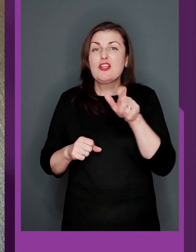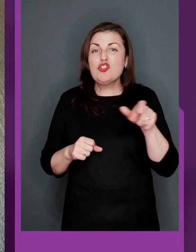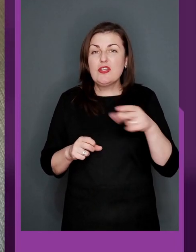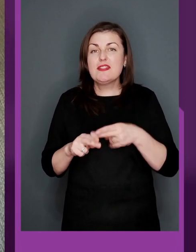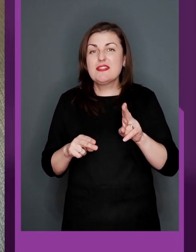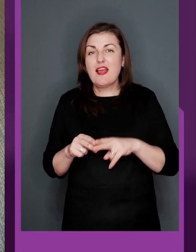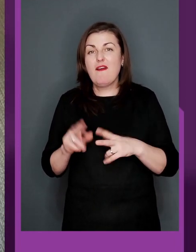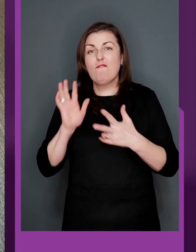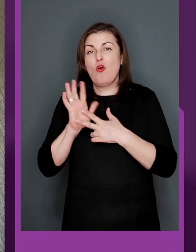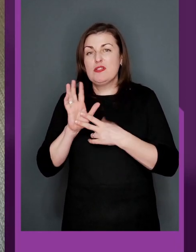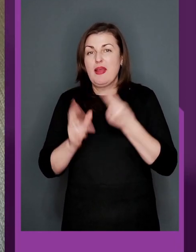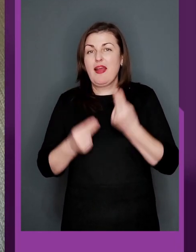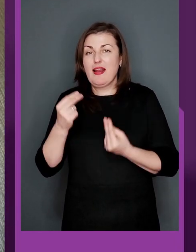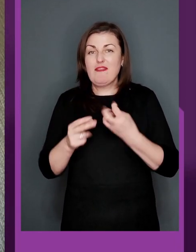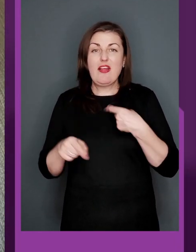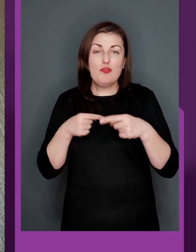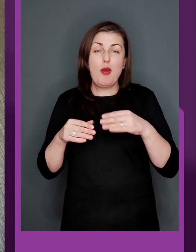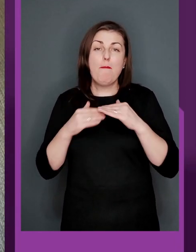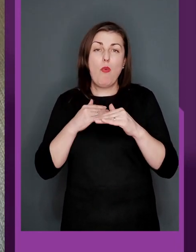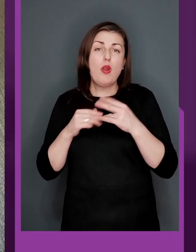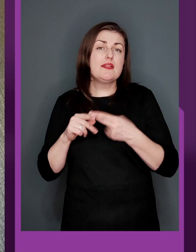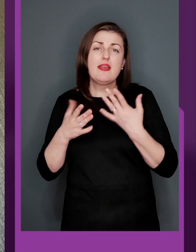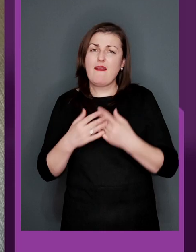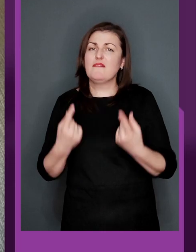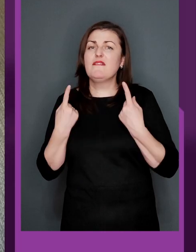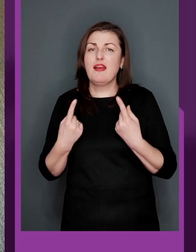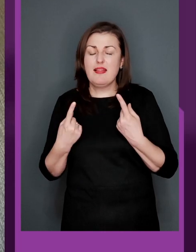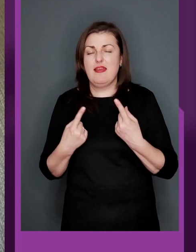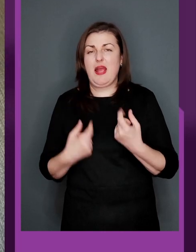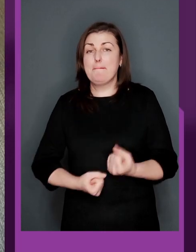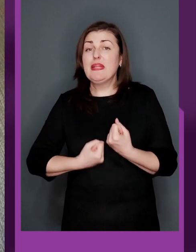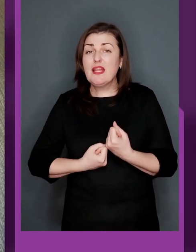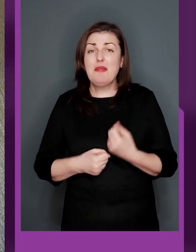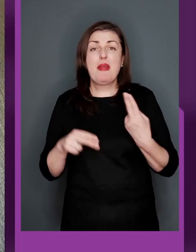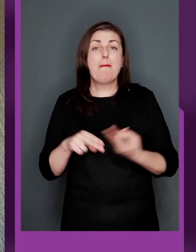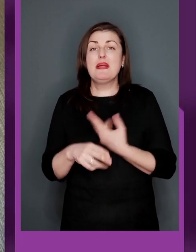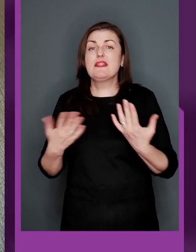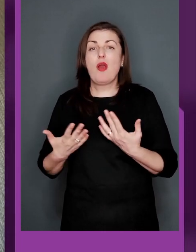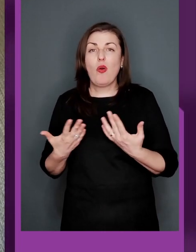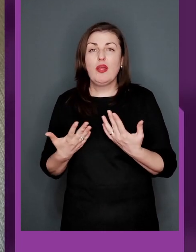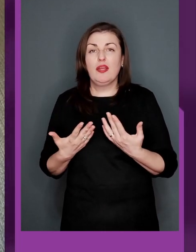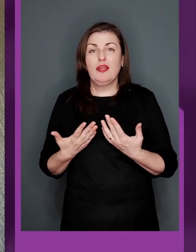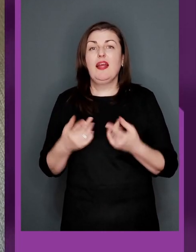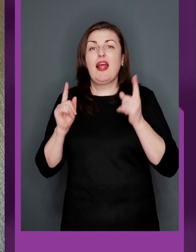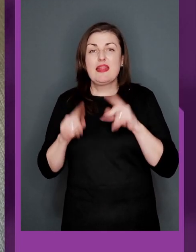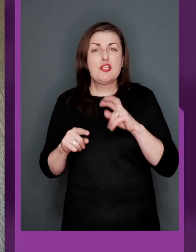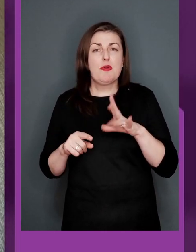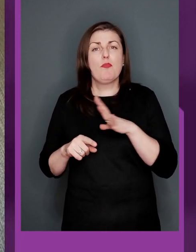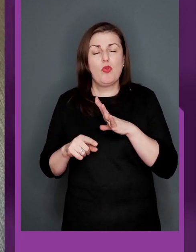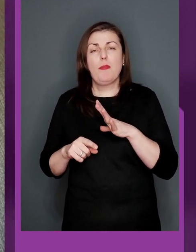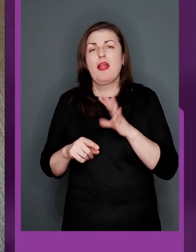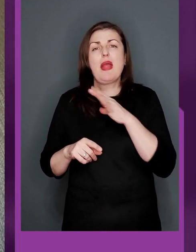як сказати, це глядачі, глядачі, це восьмий гравець на футбольному полі, це є велика колосальна підтримка, без якої